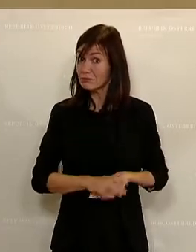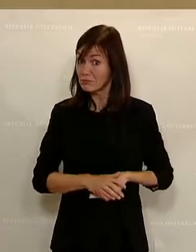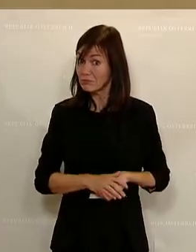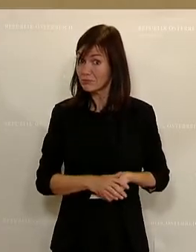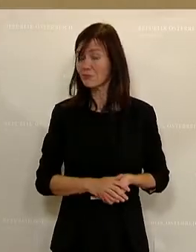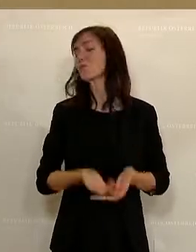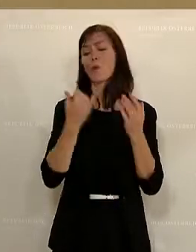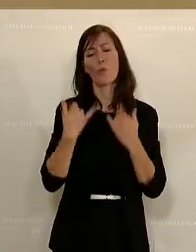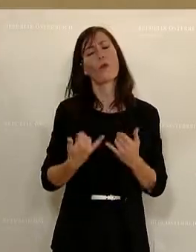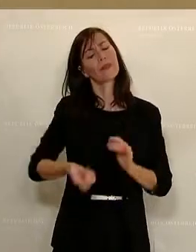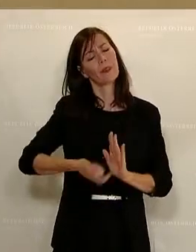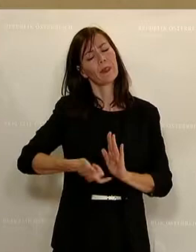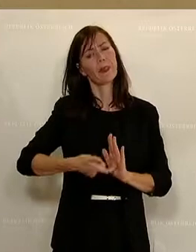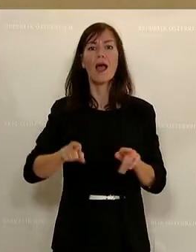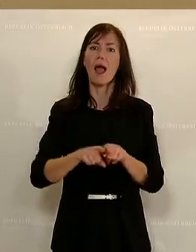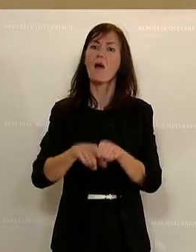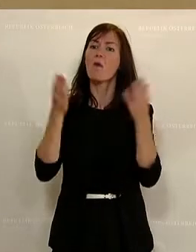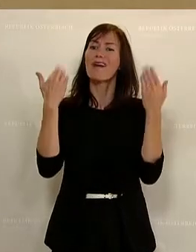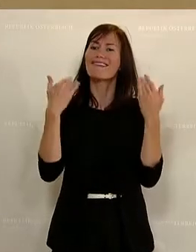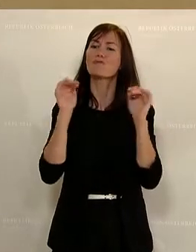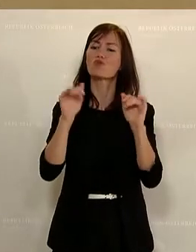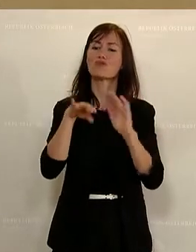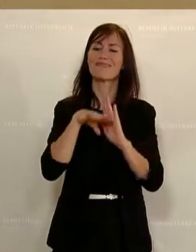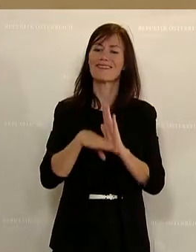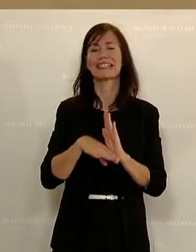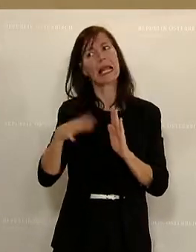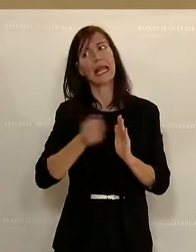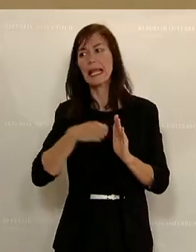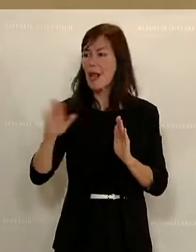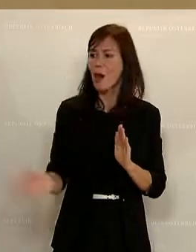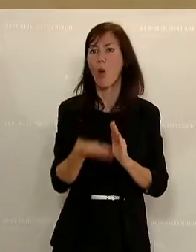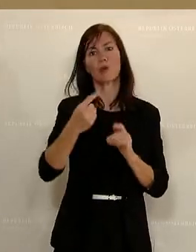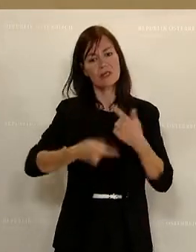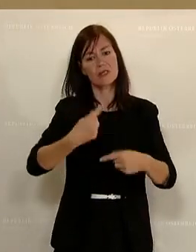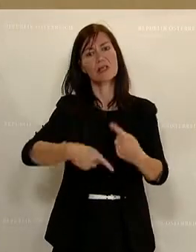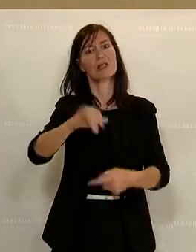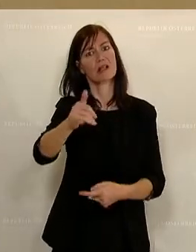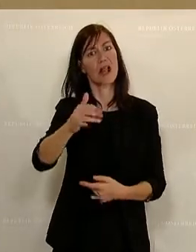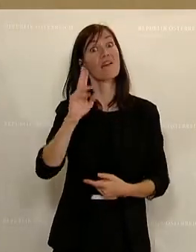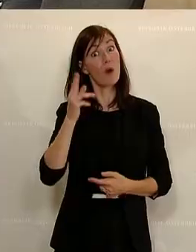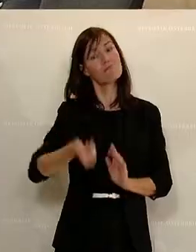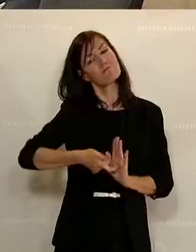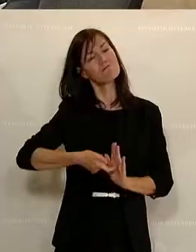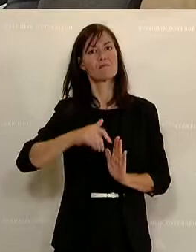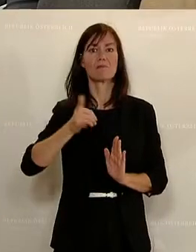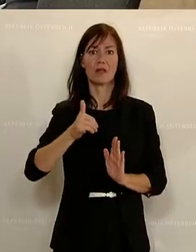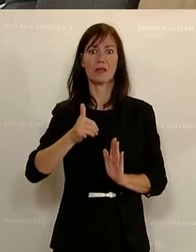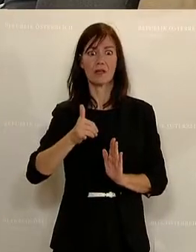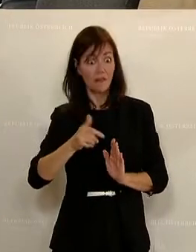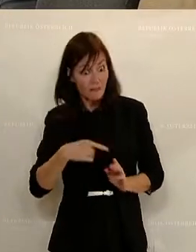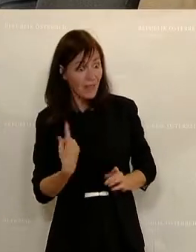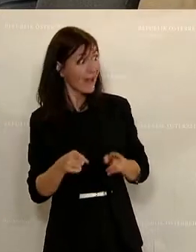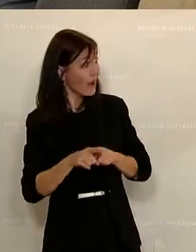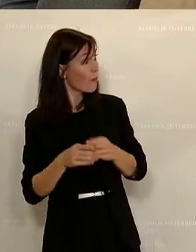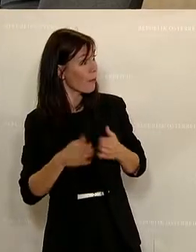einfordern, dass auch das Klimaschutzgesetz endlich auf den Weg gebracht werden muss, dann auch nur deshalb, weil wir ja ebenfalls bereit sind,